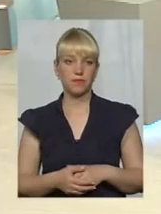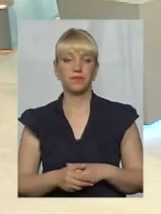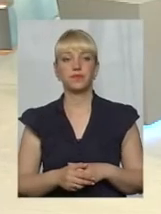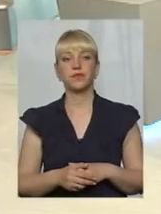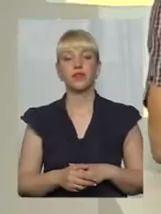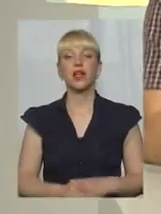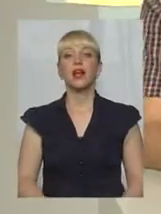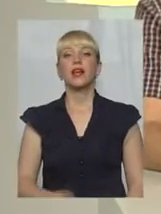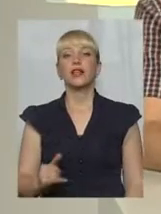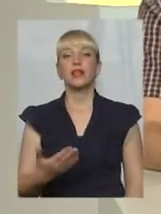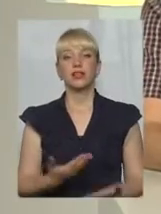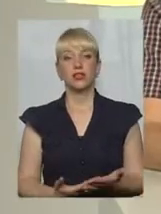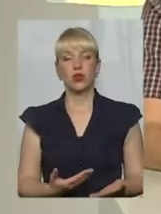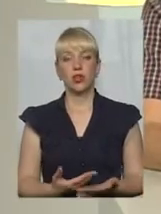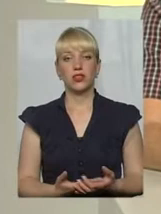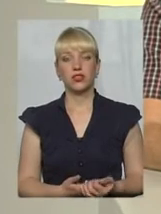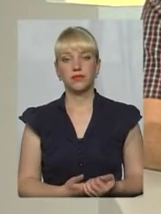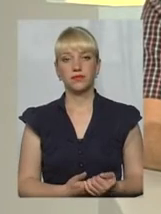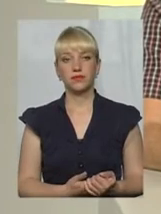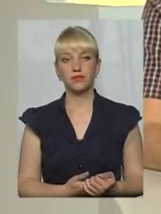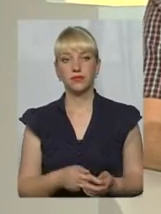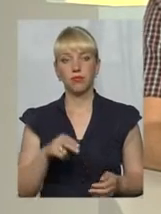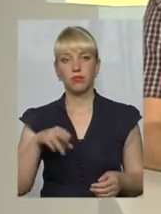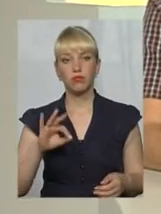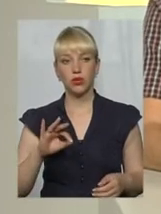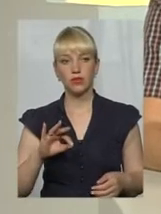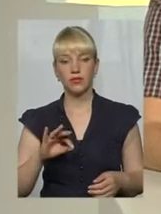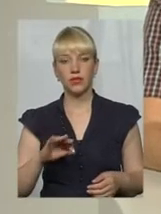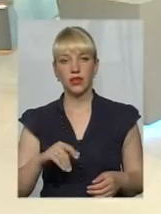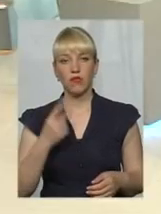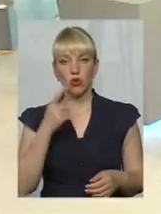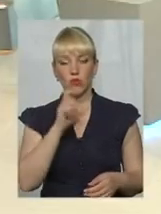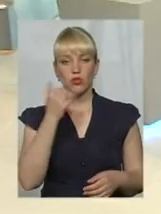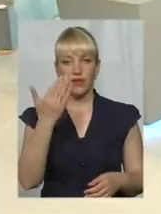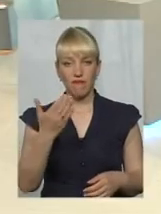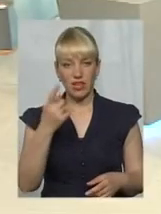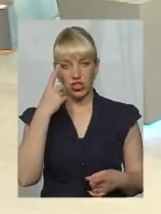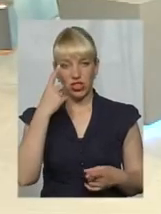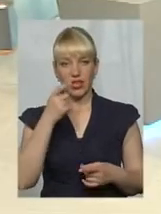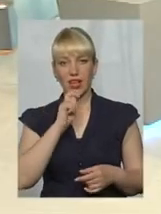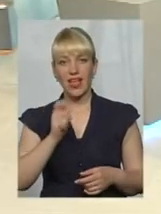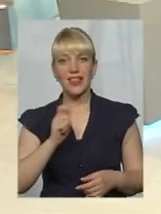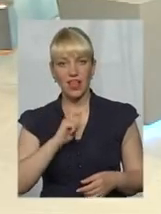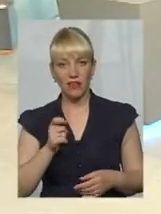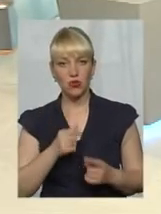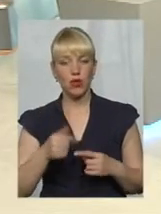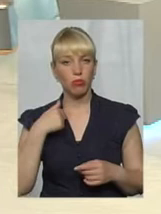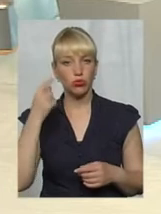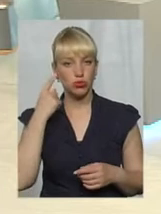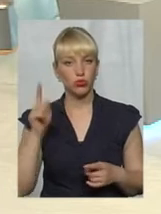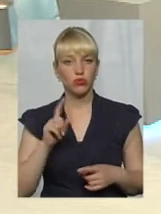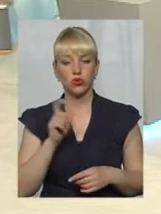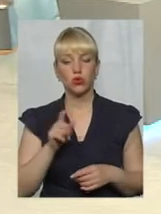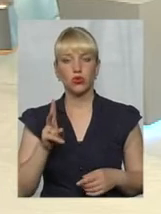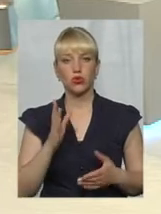зрозумію. Ну і, до речі, от знову таки, в одному з ваших інтерв'ю почув таке, що ви говорили, що ті мешканці, які мають борги